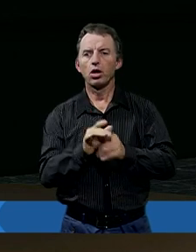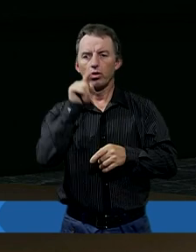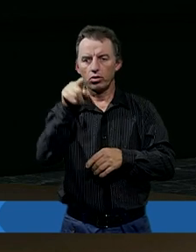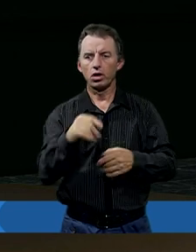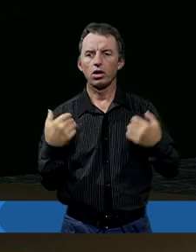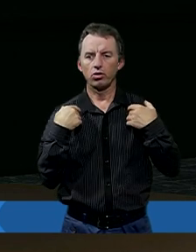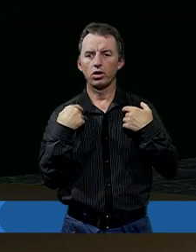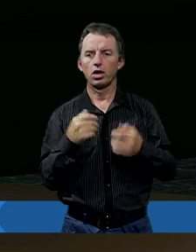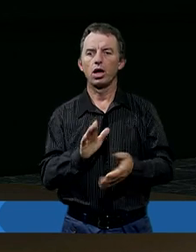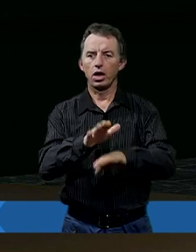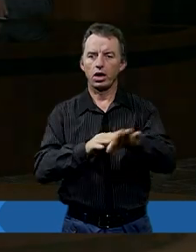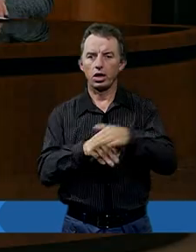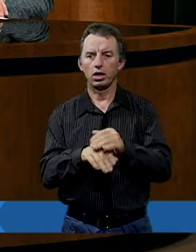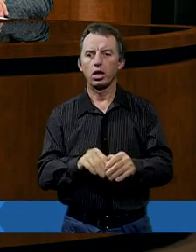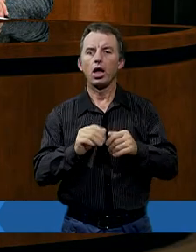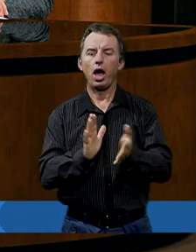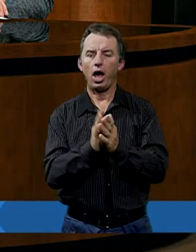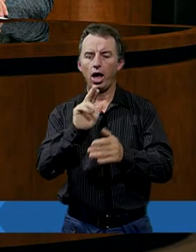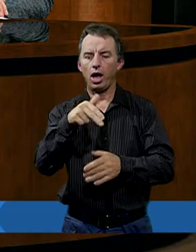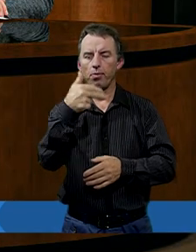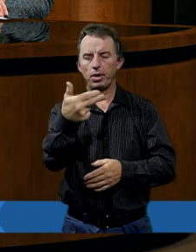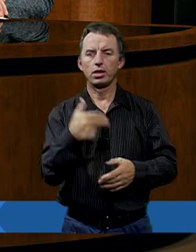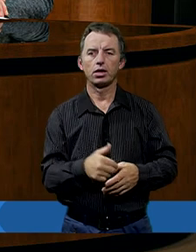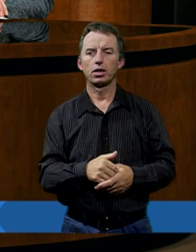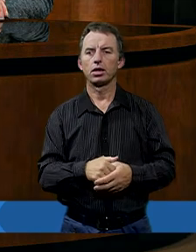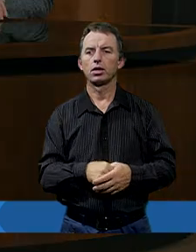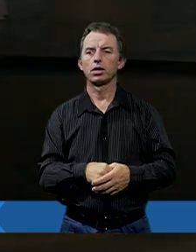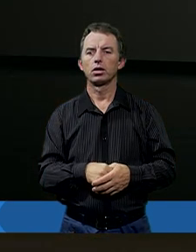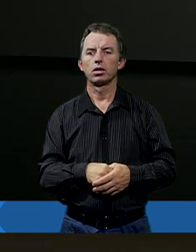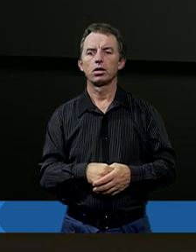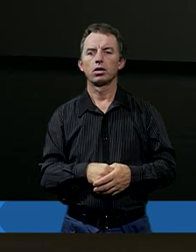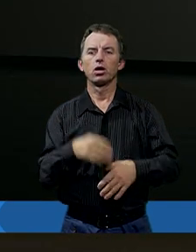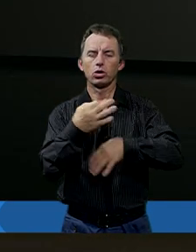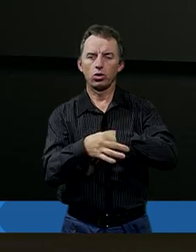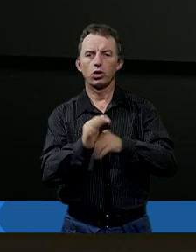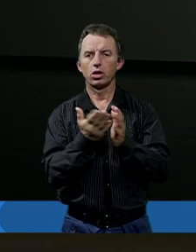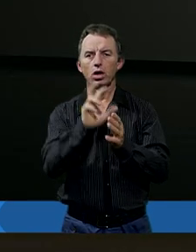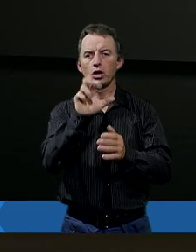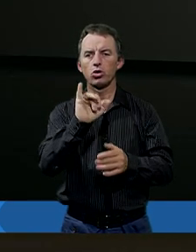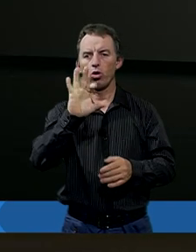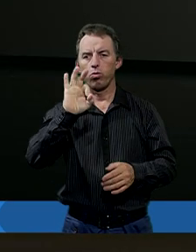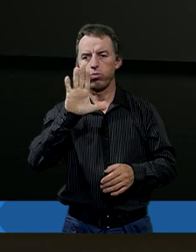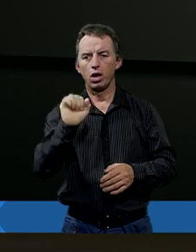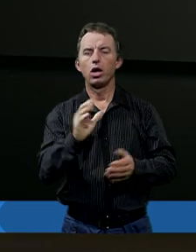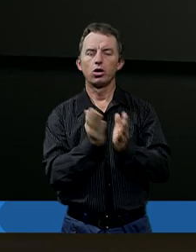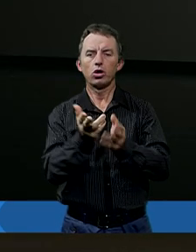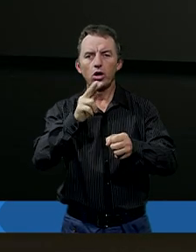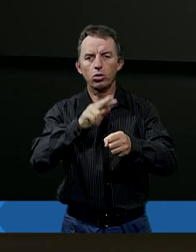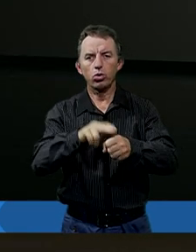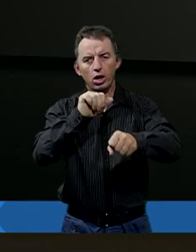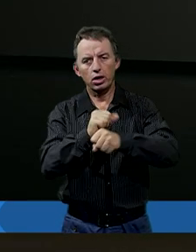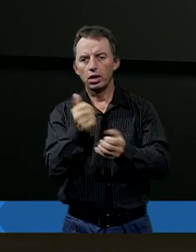oddajemy się w Twoje ręce. Amen. Amen. Studiujemy Księgę Hioba, księga, która